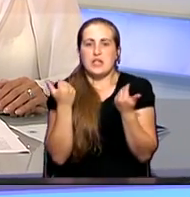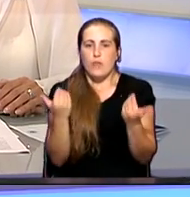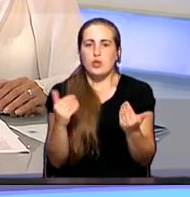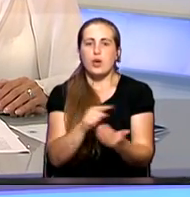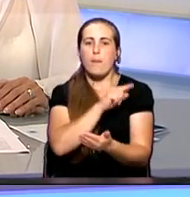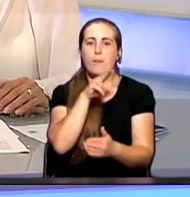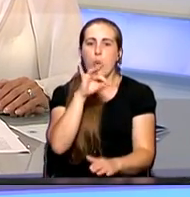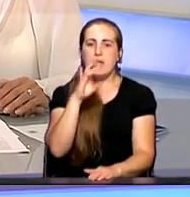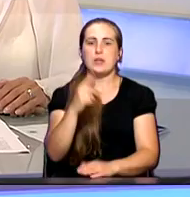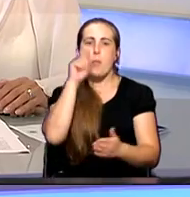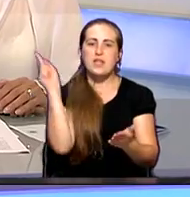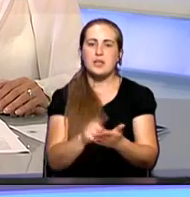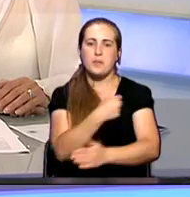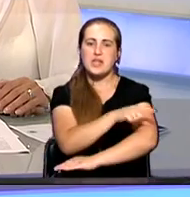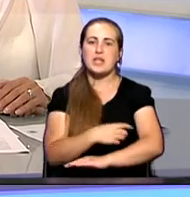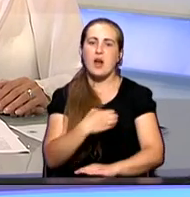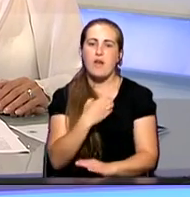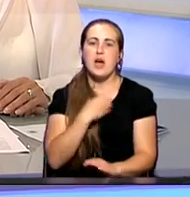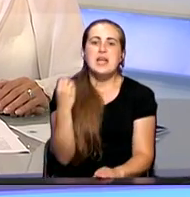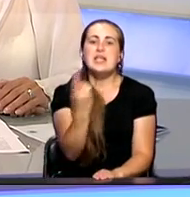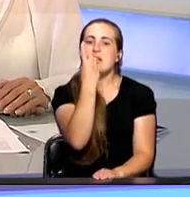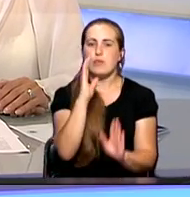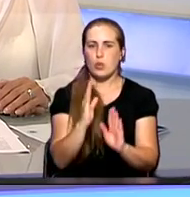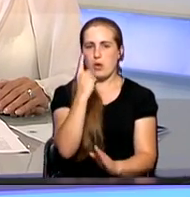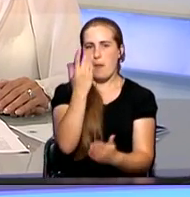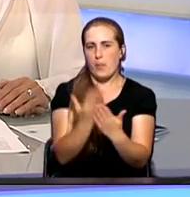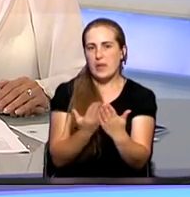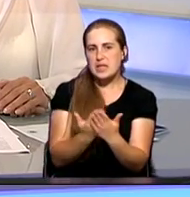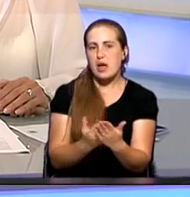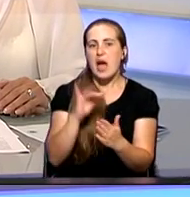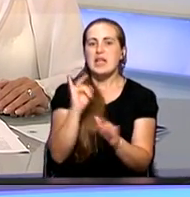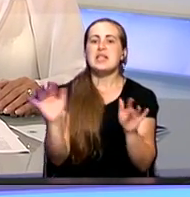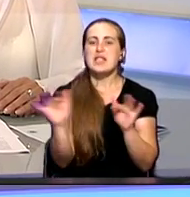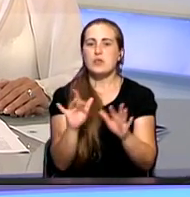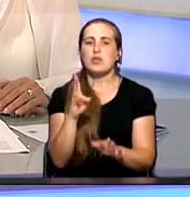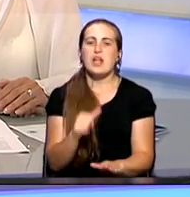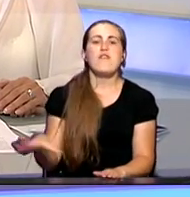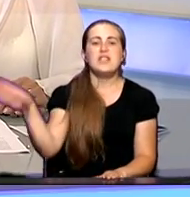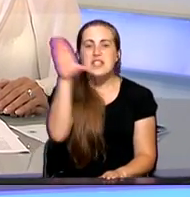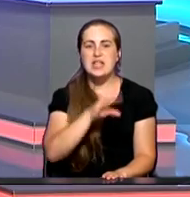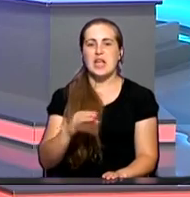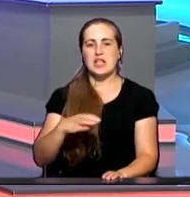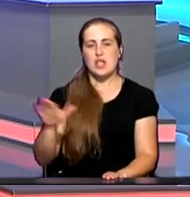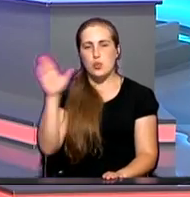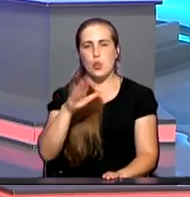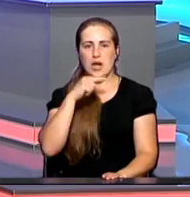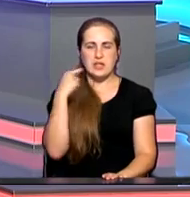обязательного медицинского страхования единого образца и действует на всей территории Российской Федерации.